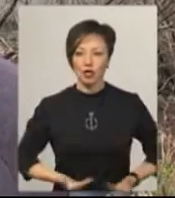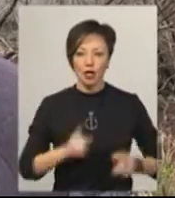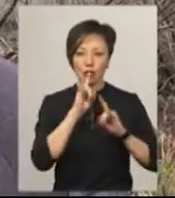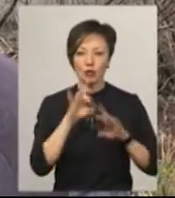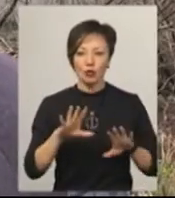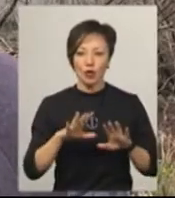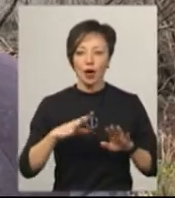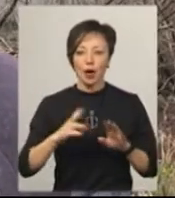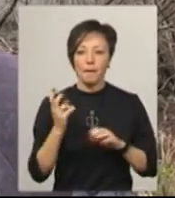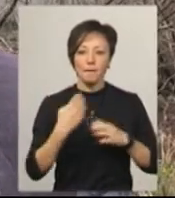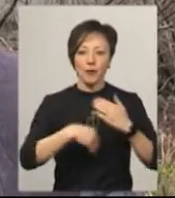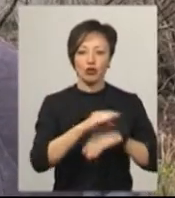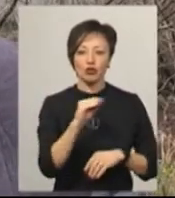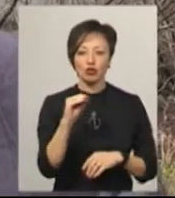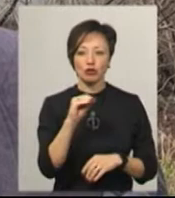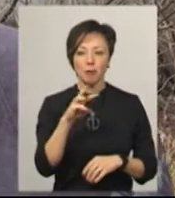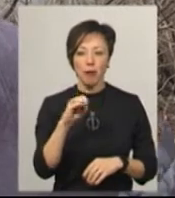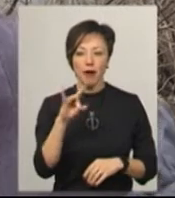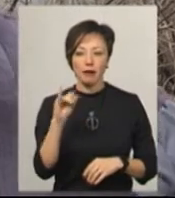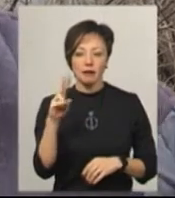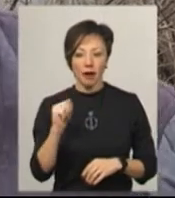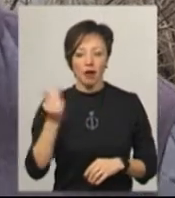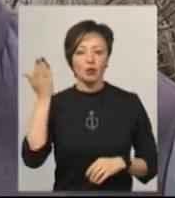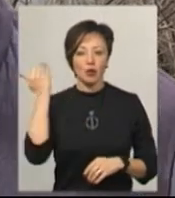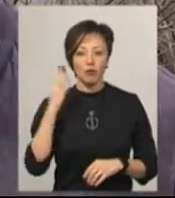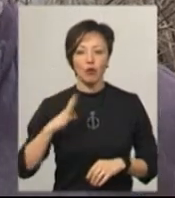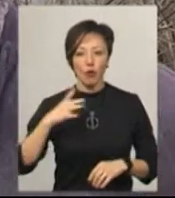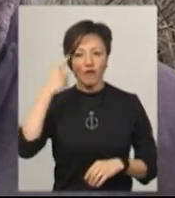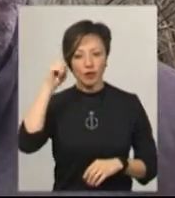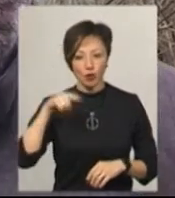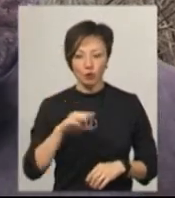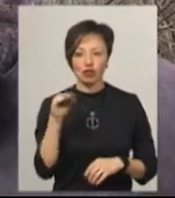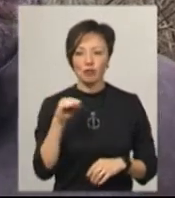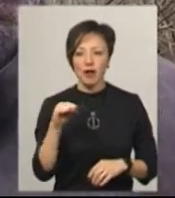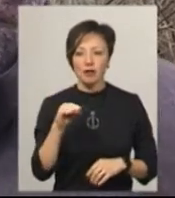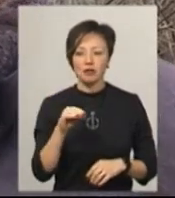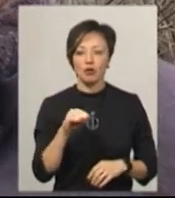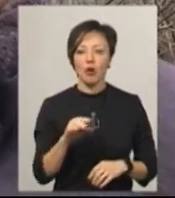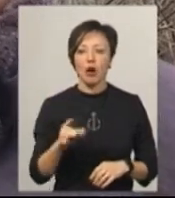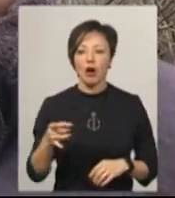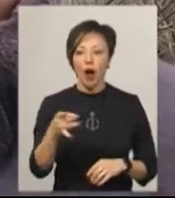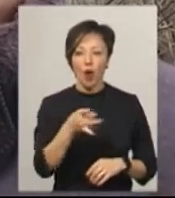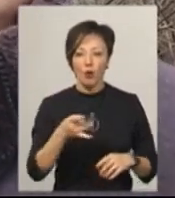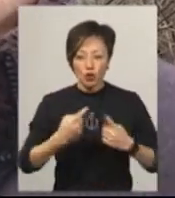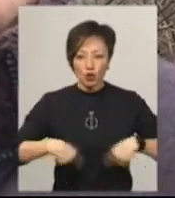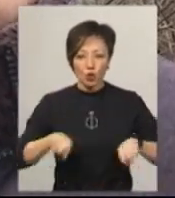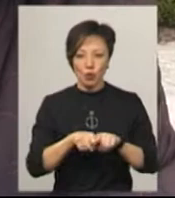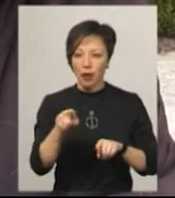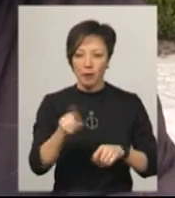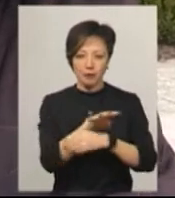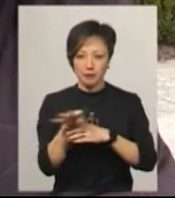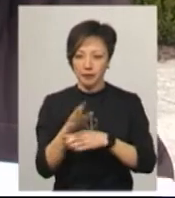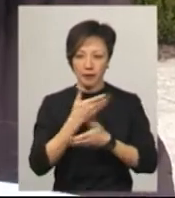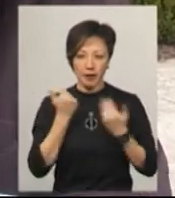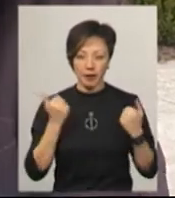буде, пішов в Жмеренку. Тоді вже було відомо, але так говорили, що в Жмеренському районі румунська зона, що там не розстрілюють.